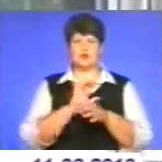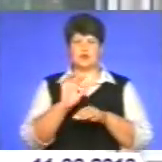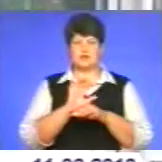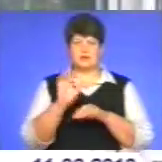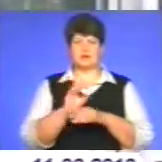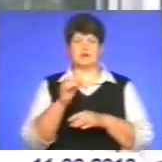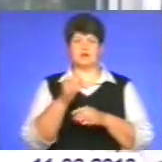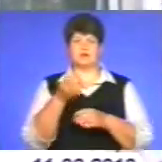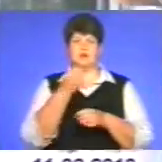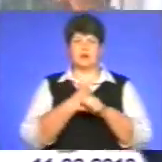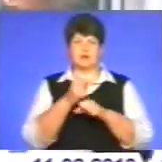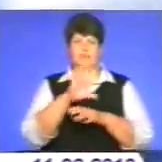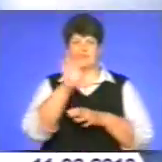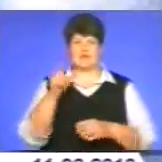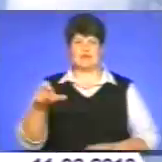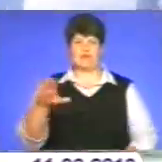всій Європі.